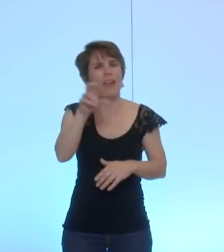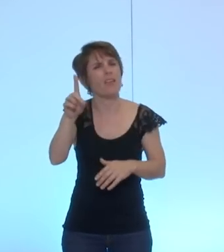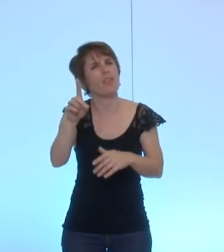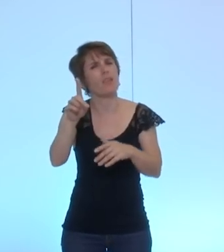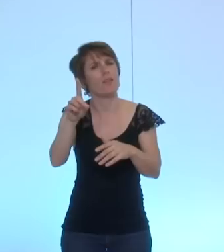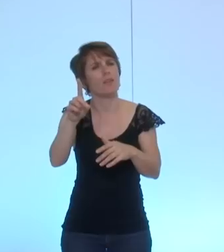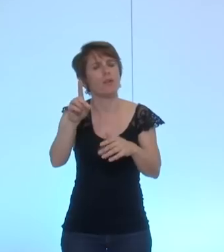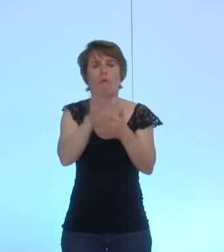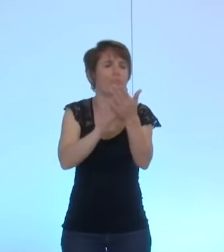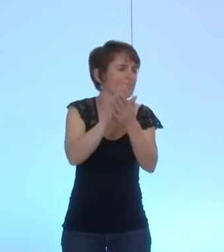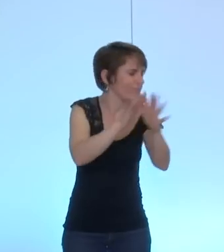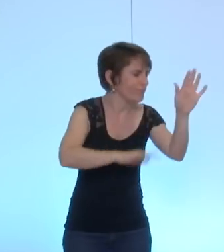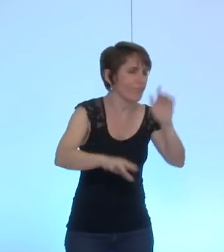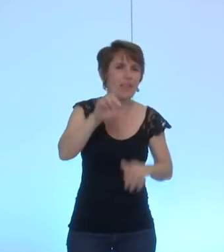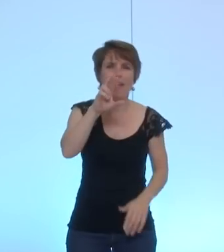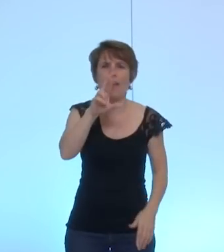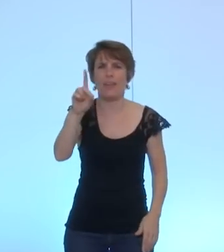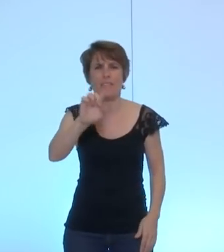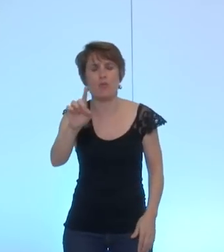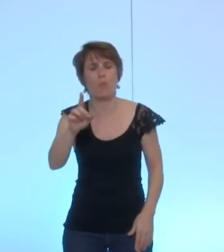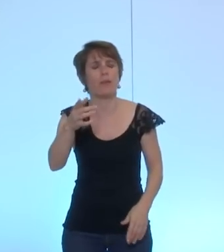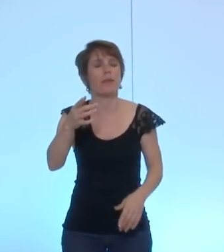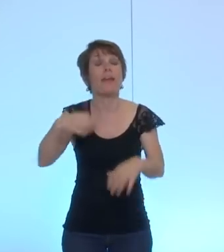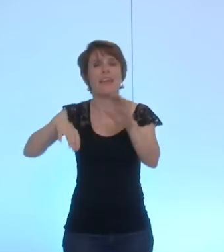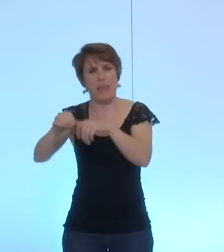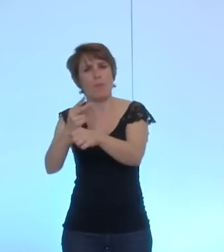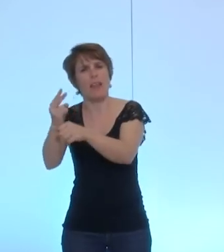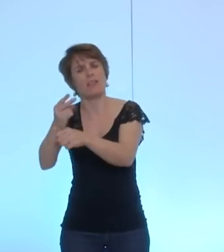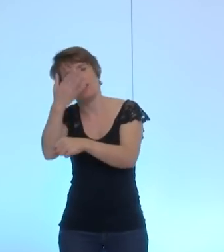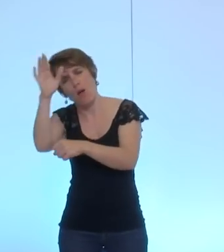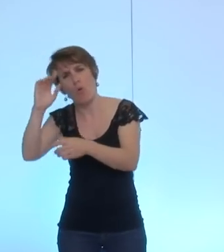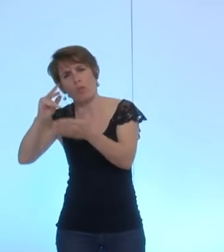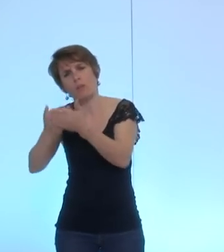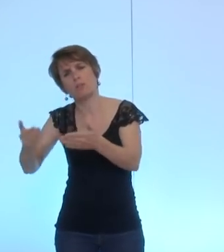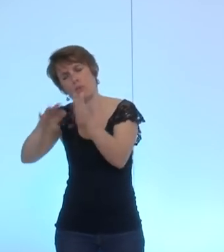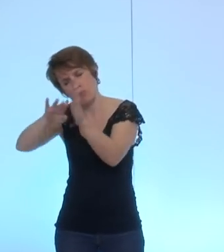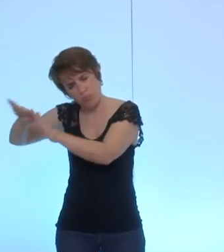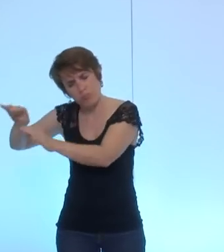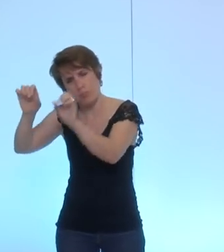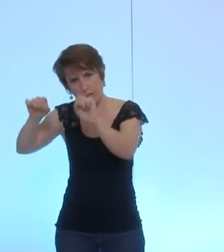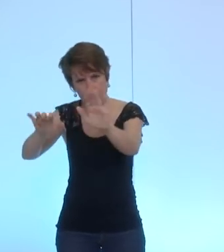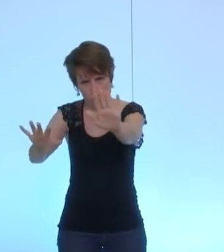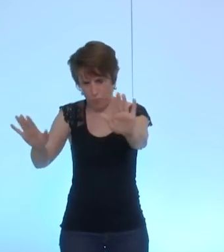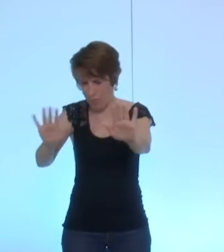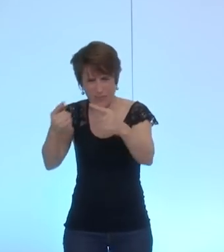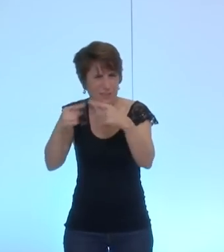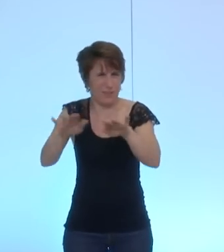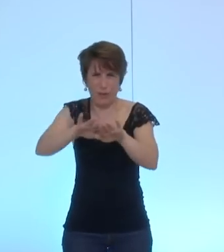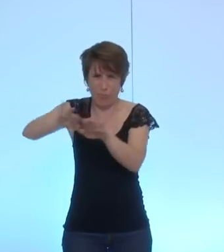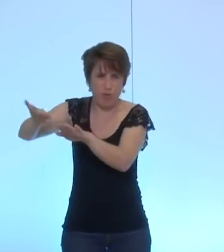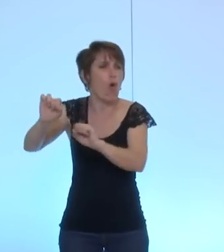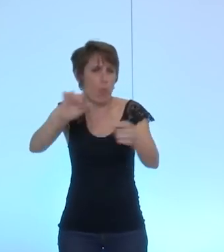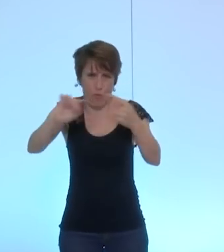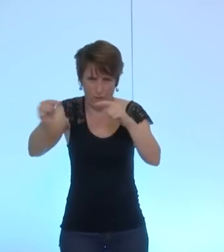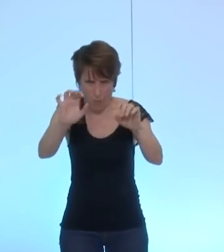autre affaire. Pas les R&D, le capital risque c'est une autre affaire, c'est une autre mécanique, c'est quelque chose de différent, on peut en